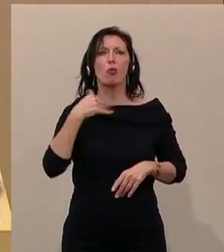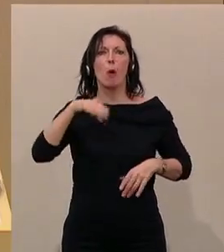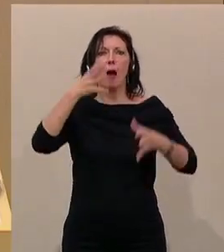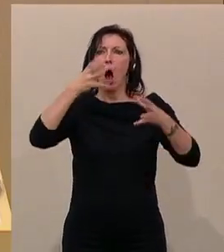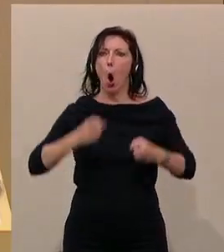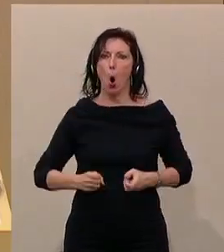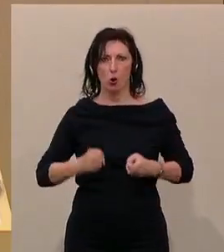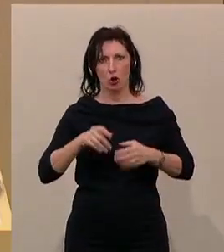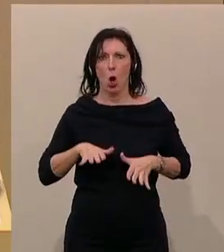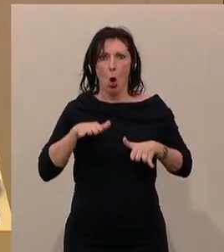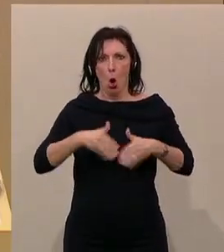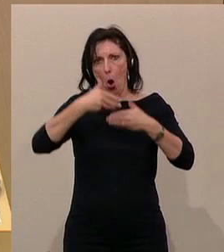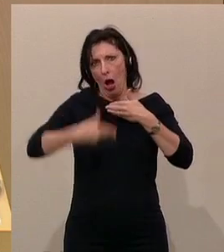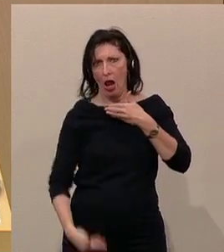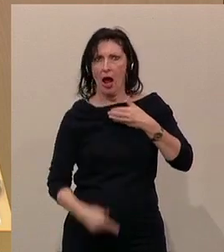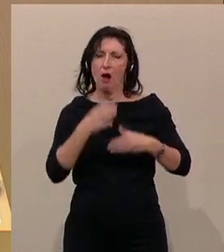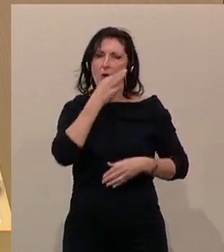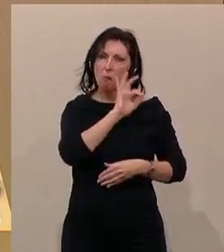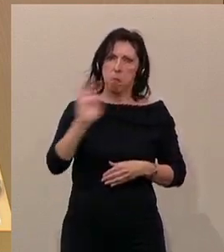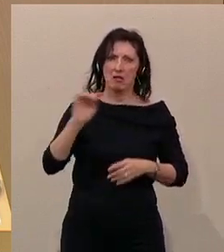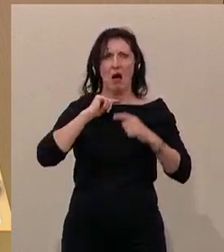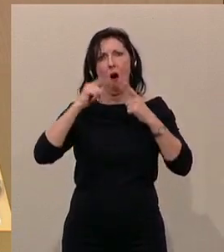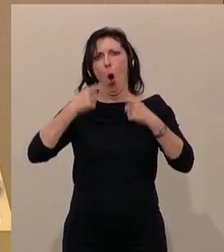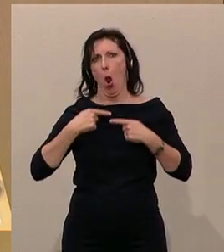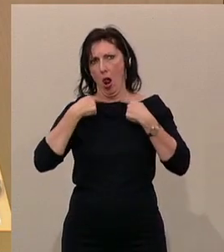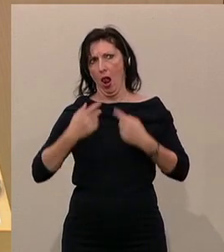tragen, lange Röcke und am besten mit Rolltron-Pullover herumrennen.